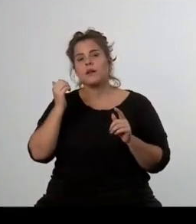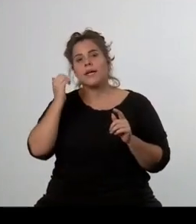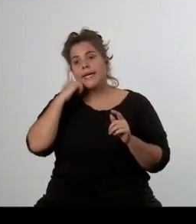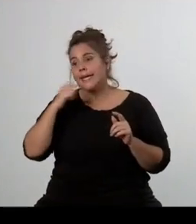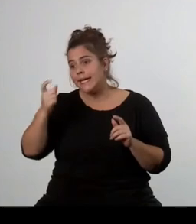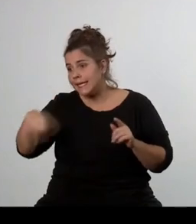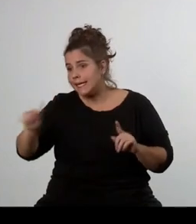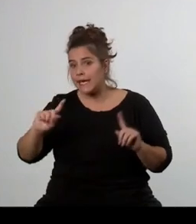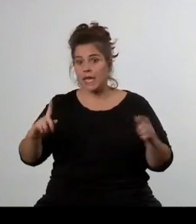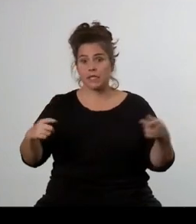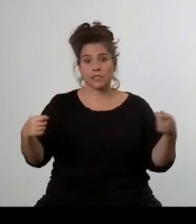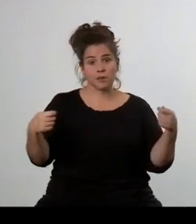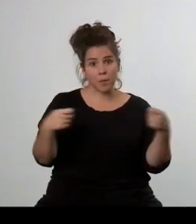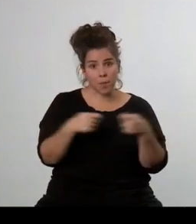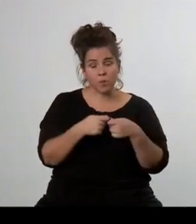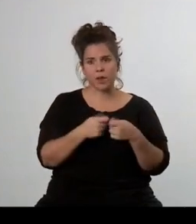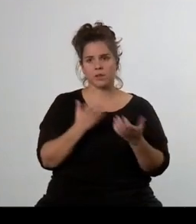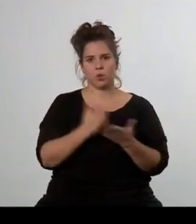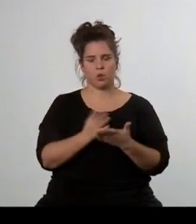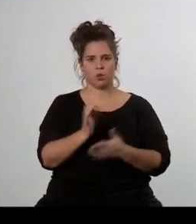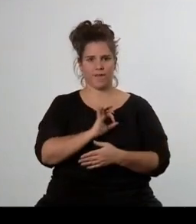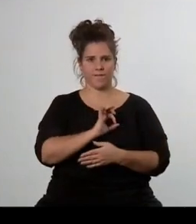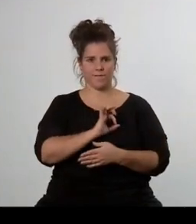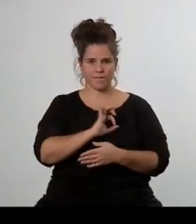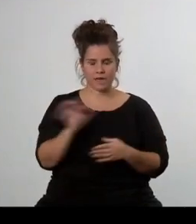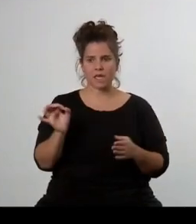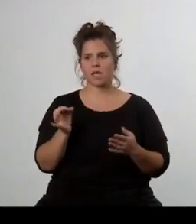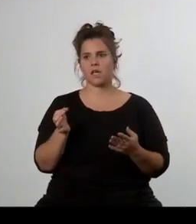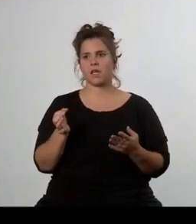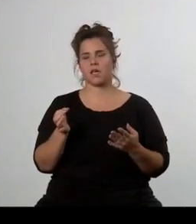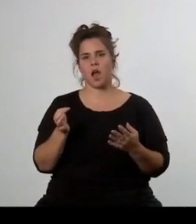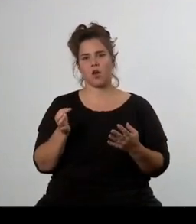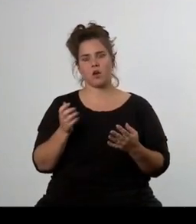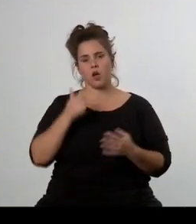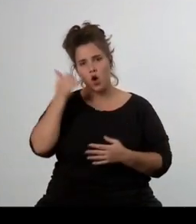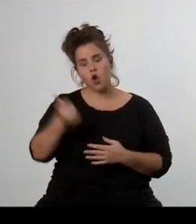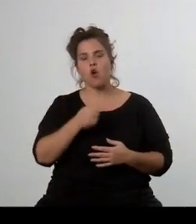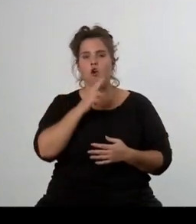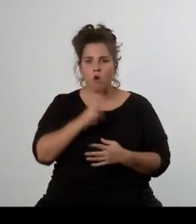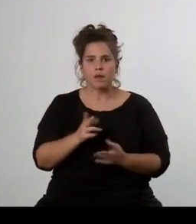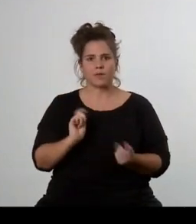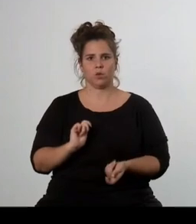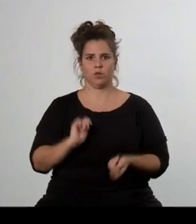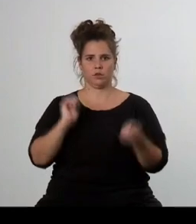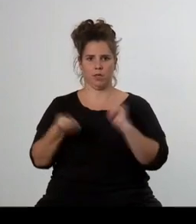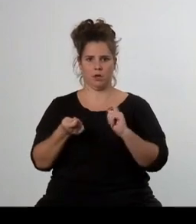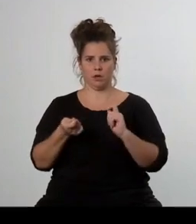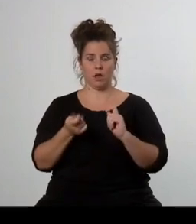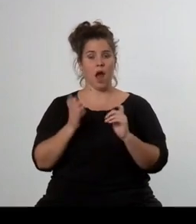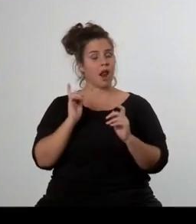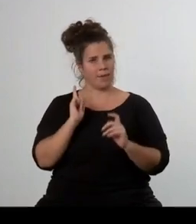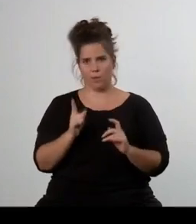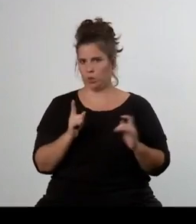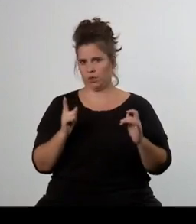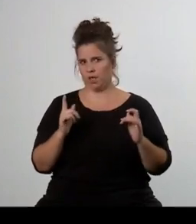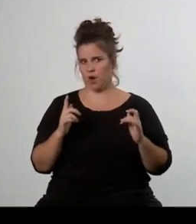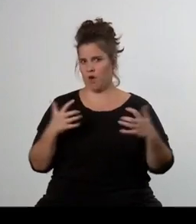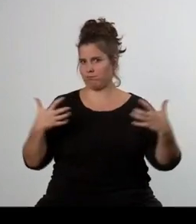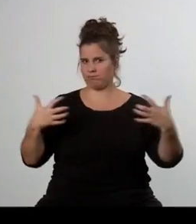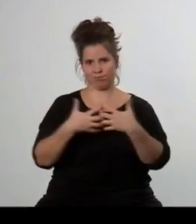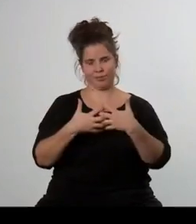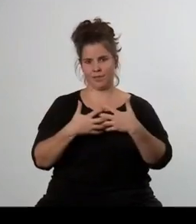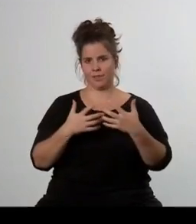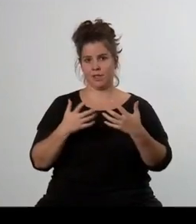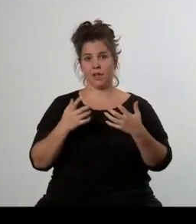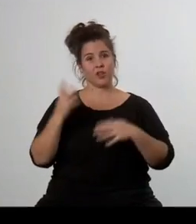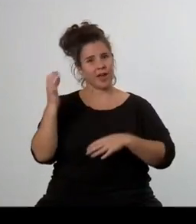spolupráci zvednout tu výzvu a v následujícím volebním roce v synergii udělat takovou kampaň,